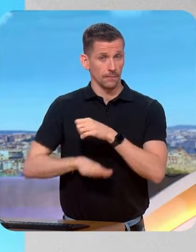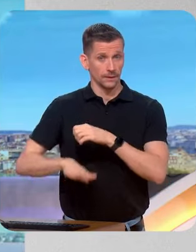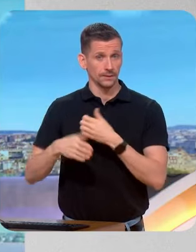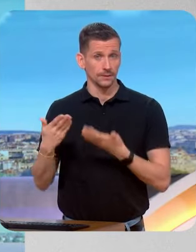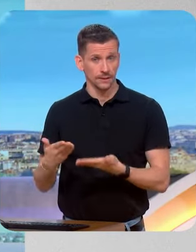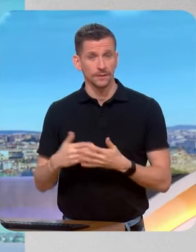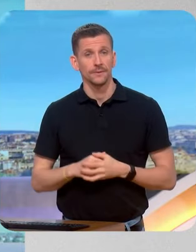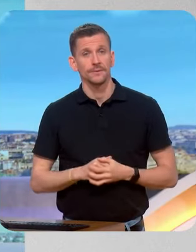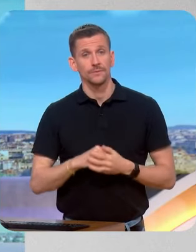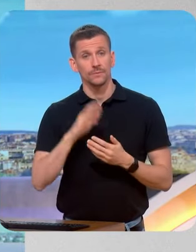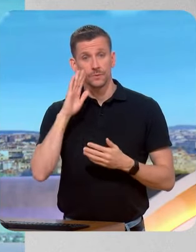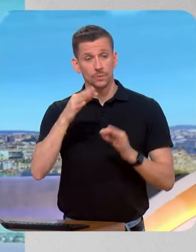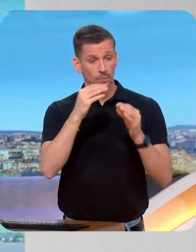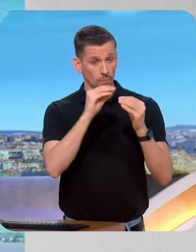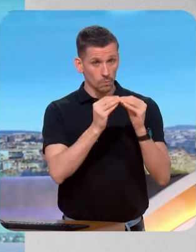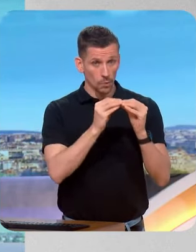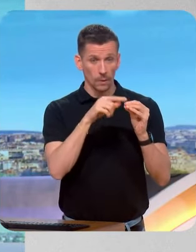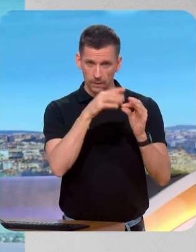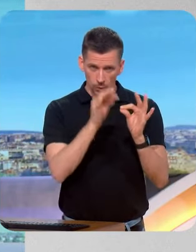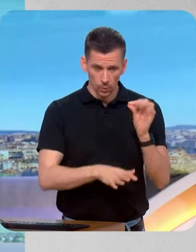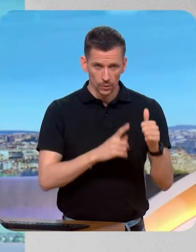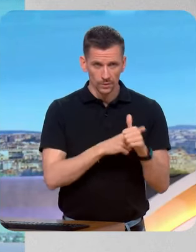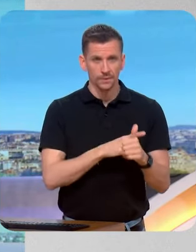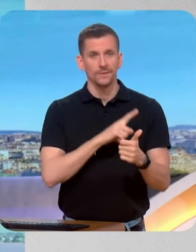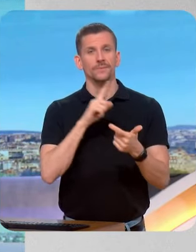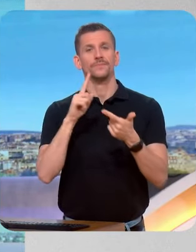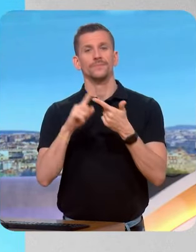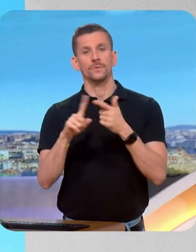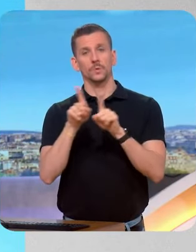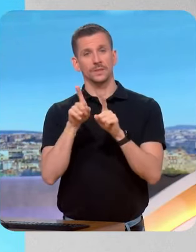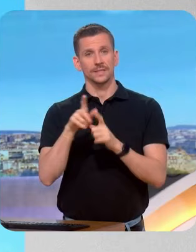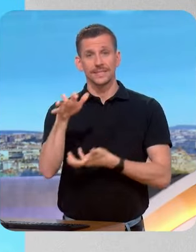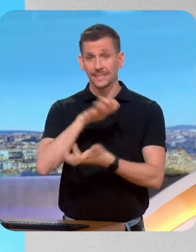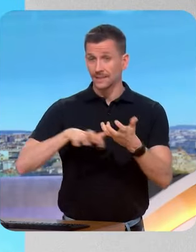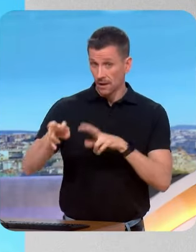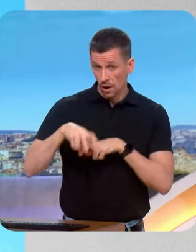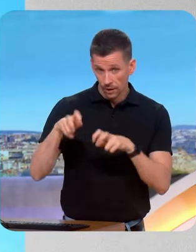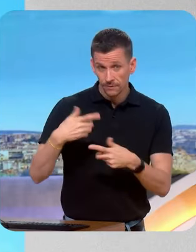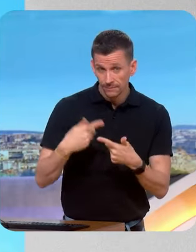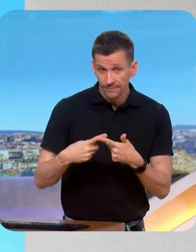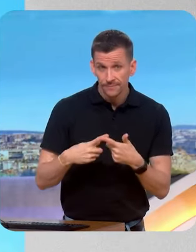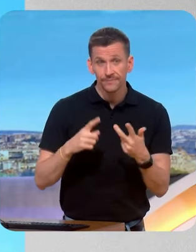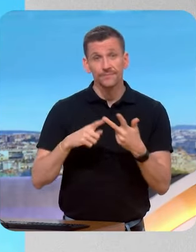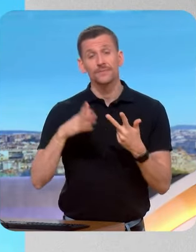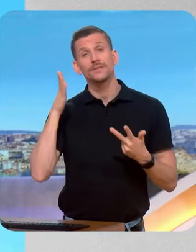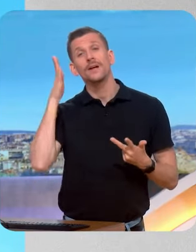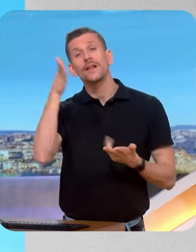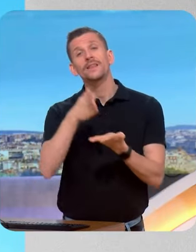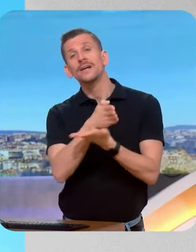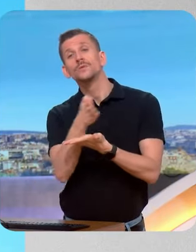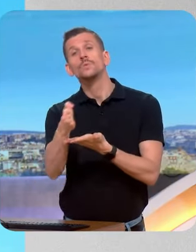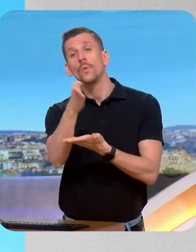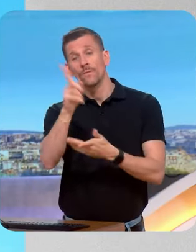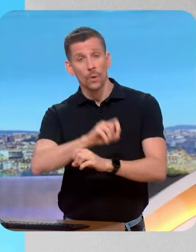des problèmes au jour le jour. Et en ce moment, il y vraiment de quoi faire. On l'a encore vu avec la crise agricole. C'est ensuite avoir une vision, un cap, un avenir, comment on met plus de